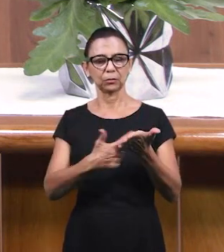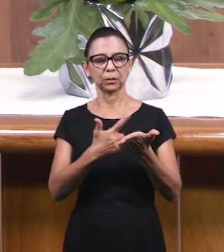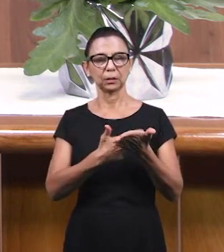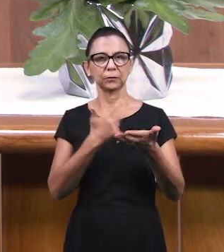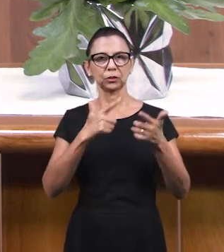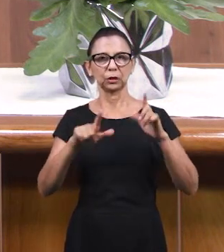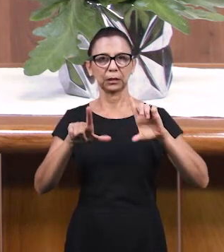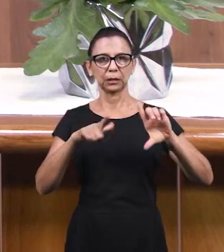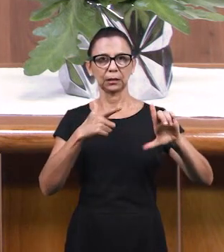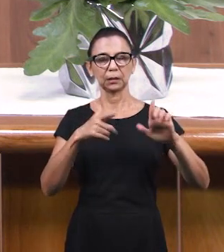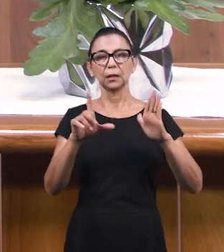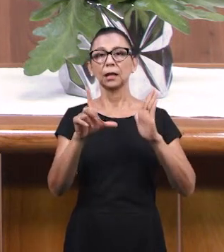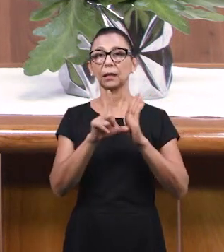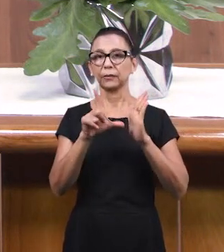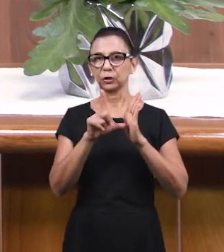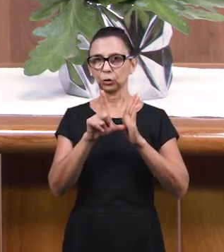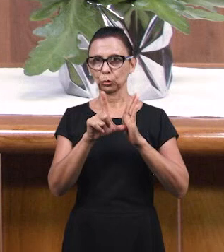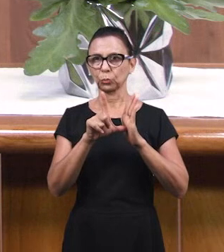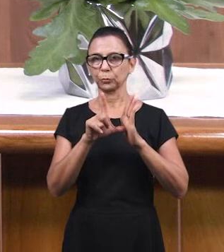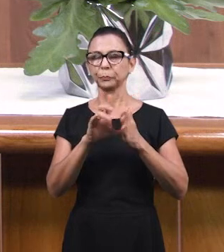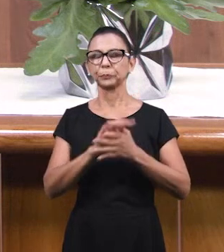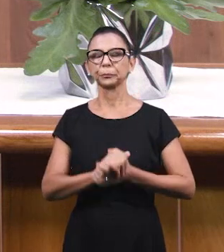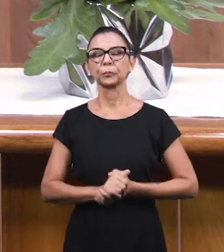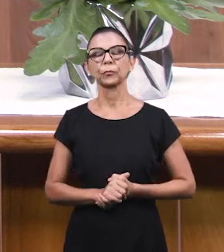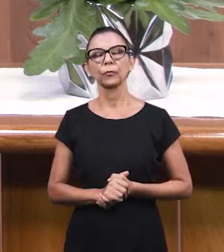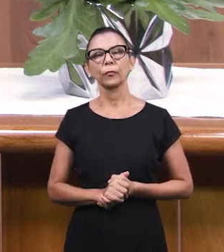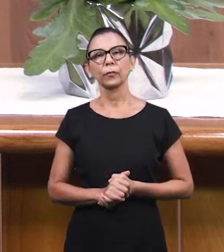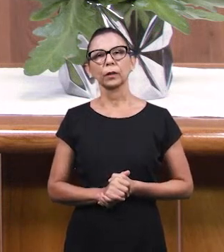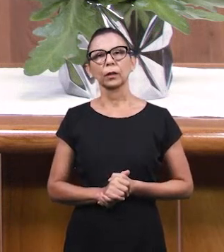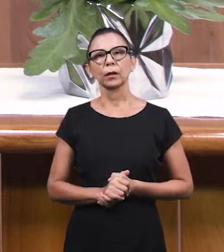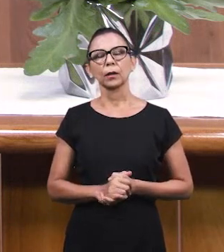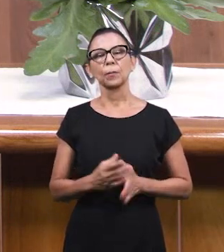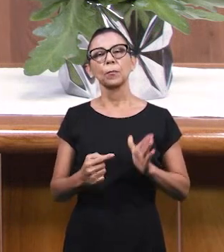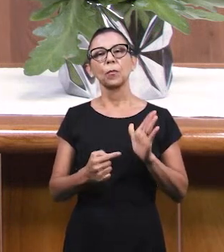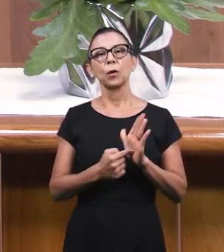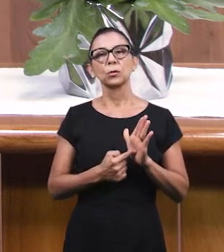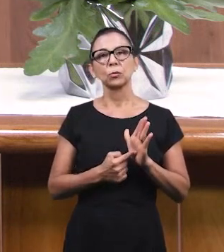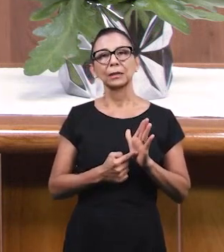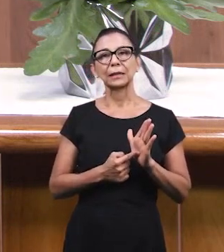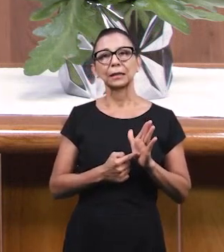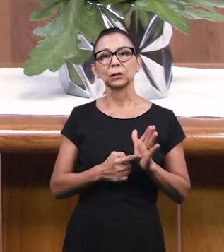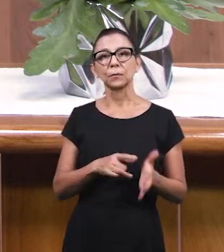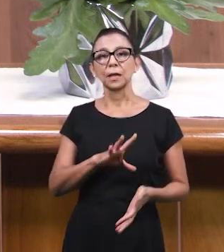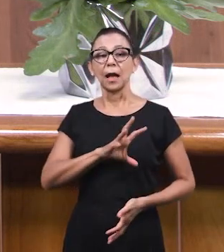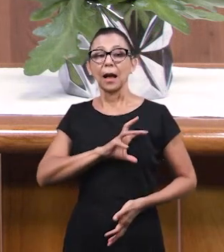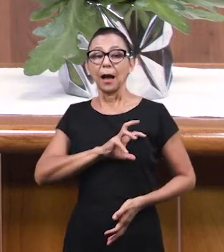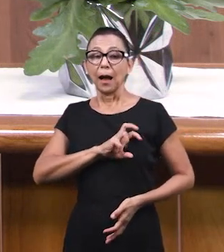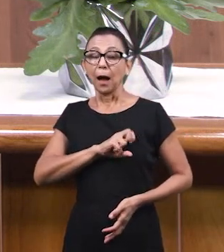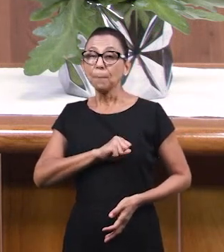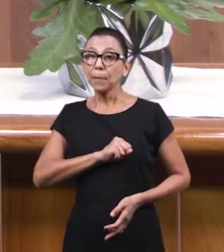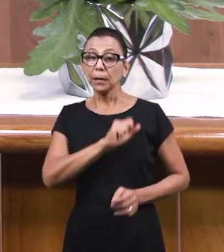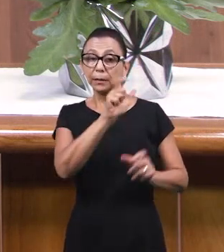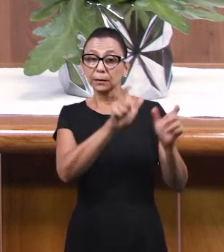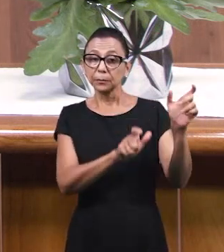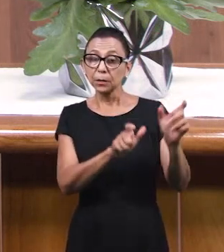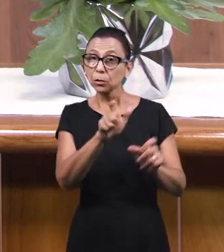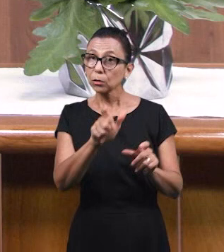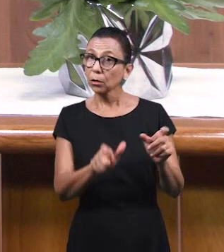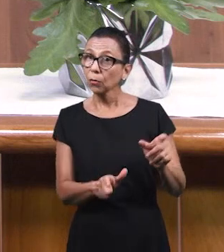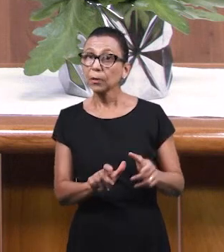между собою. И поэтому Он законникам говорил. Люби